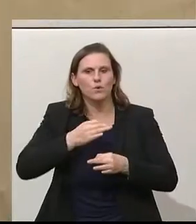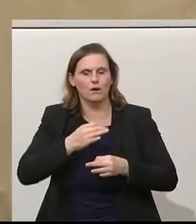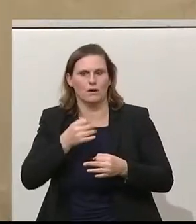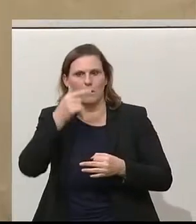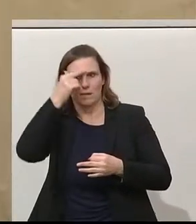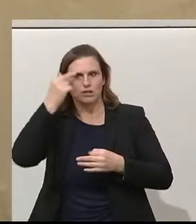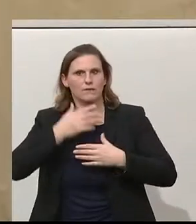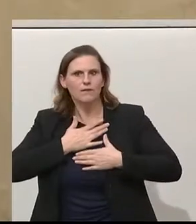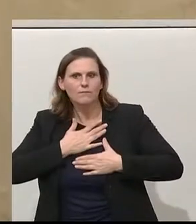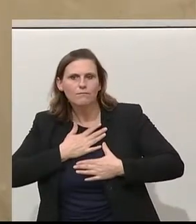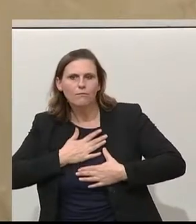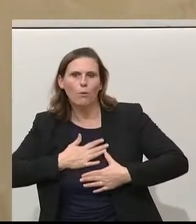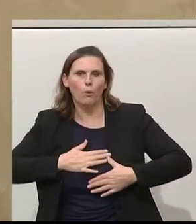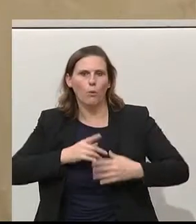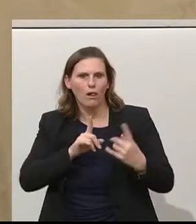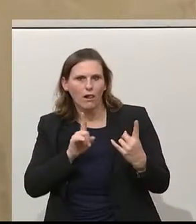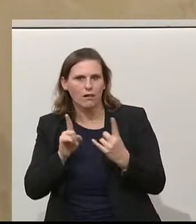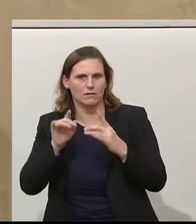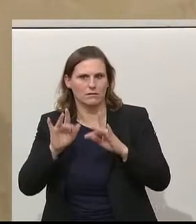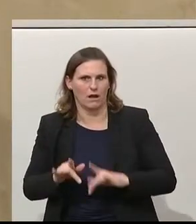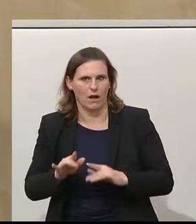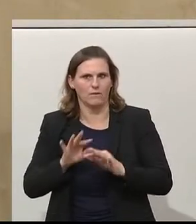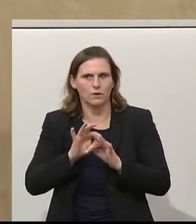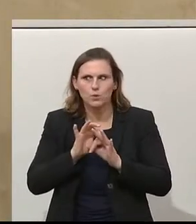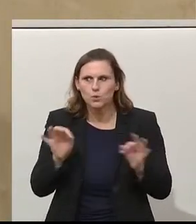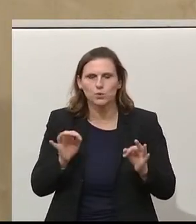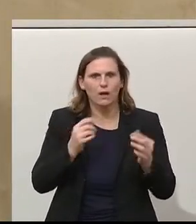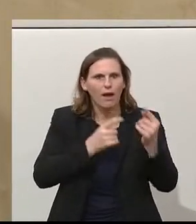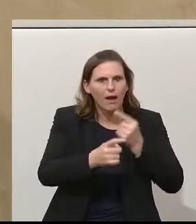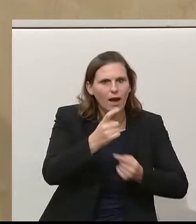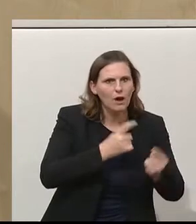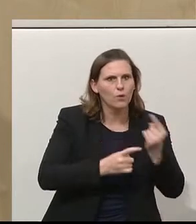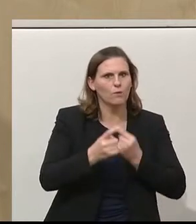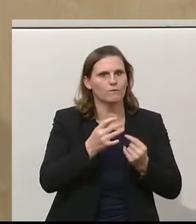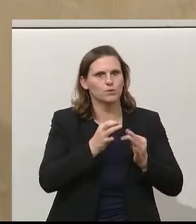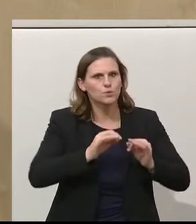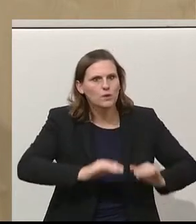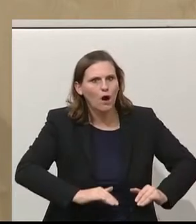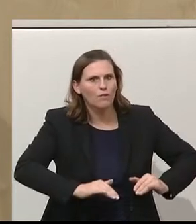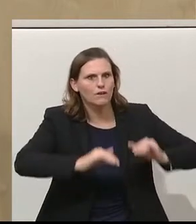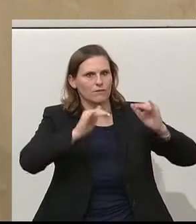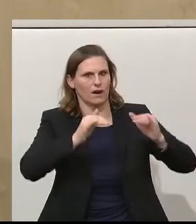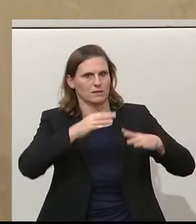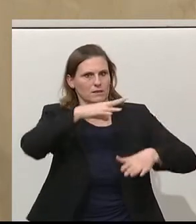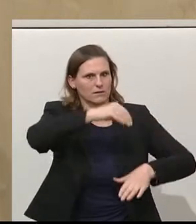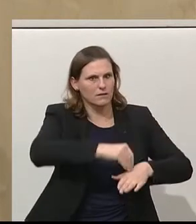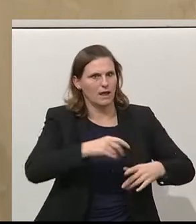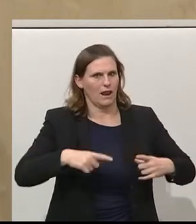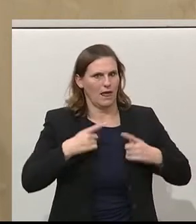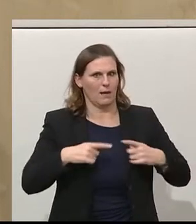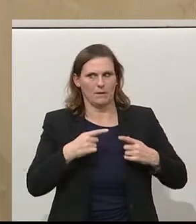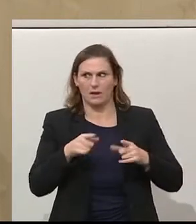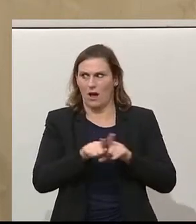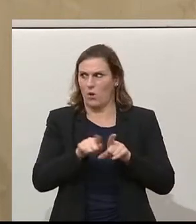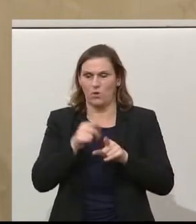Meistens jung, gut gebildet, aus dem bürgerlichen Elternhaus kommend, in guten Wohngegenden lebend. Und das spiegelt sich